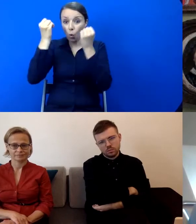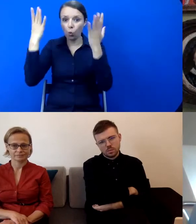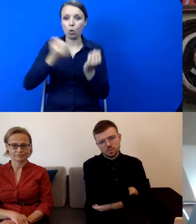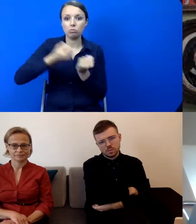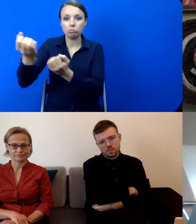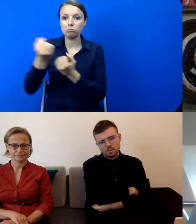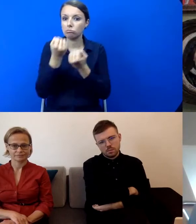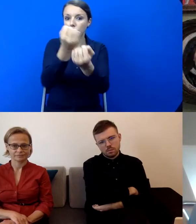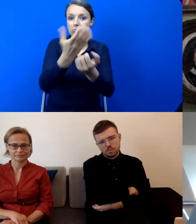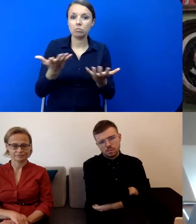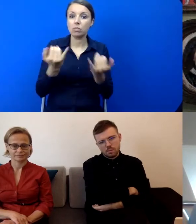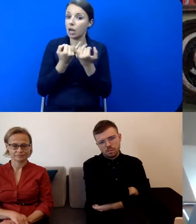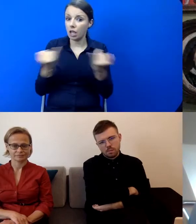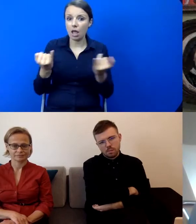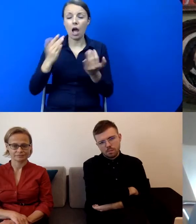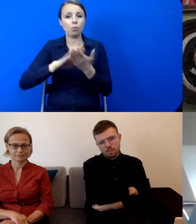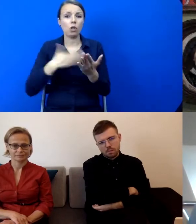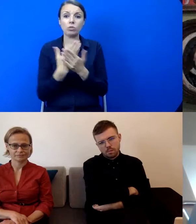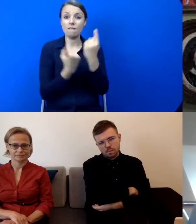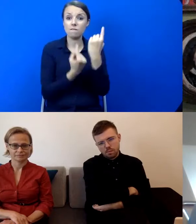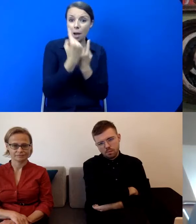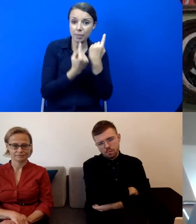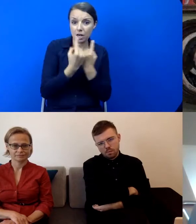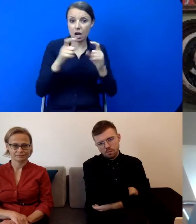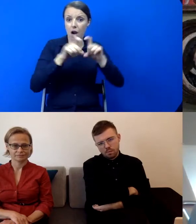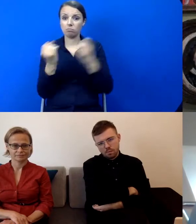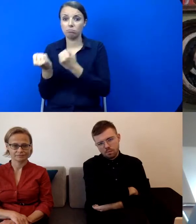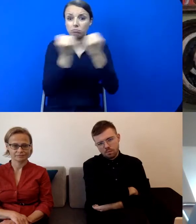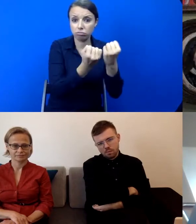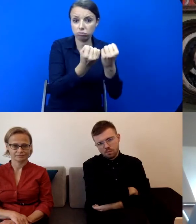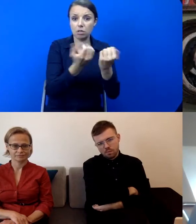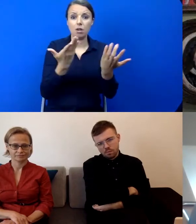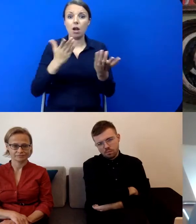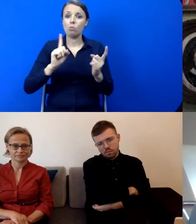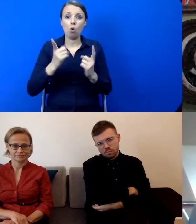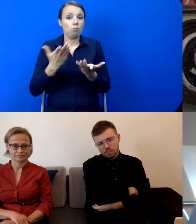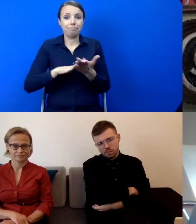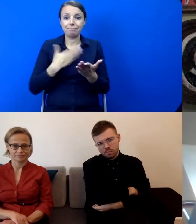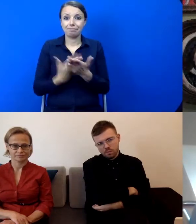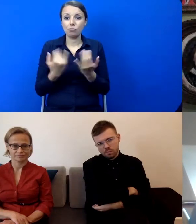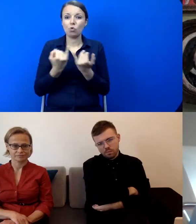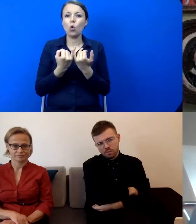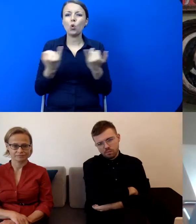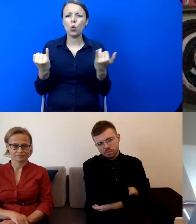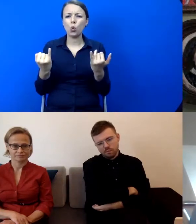fabryk, do różnego typu